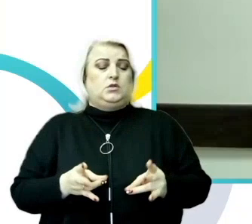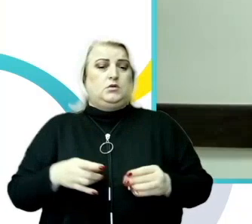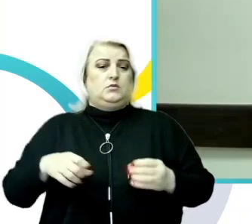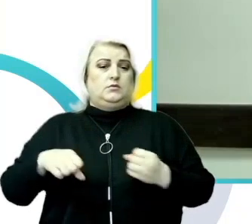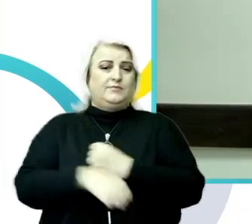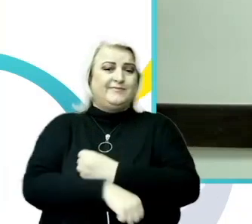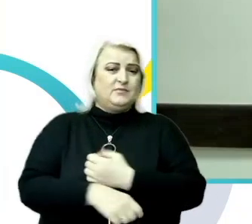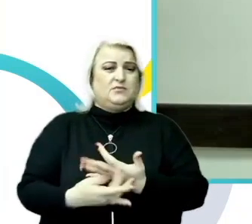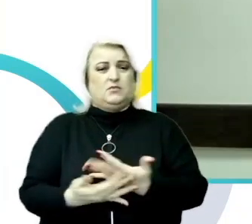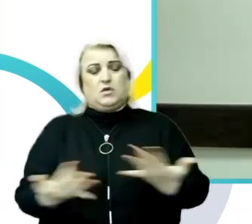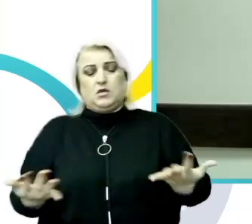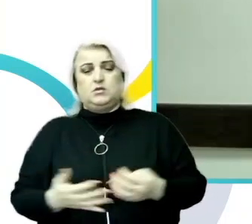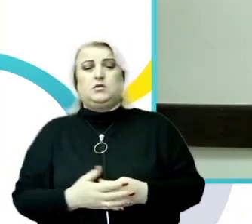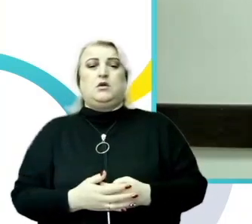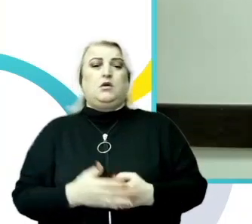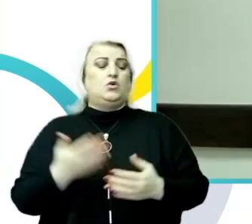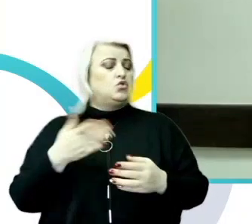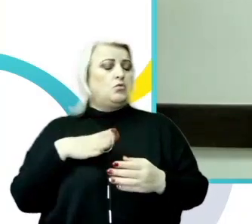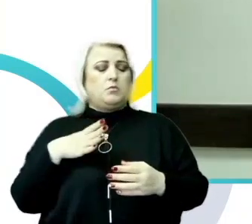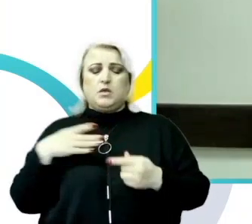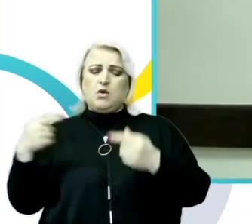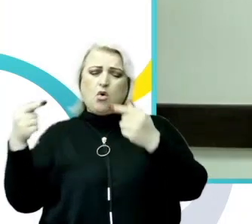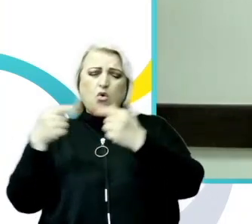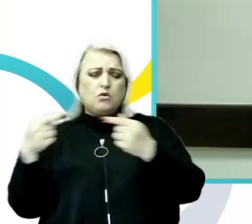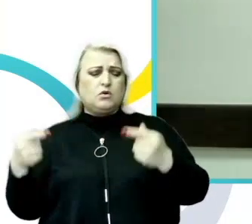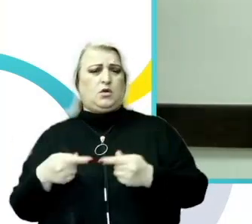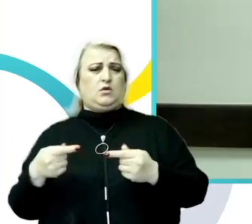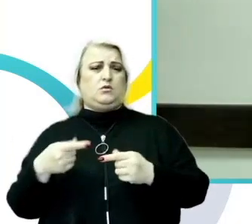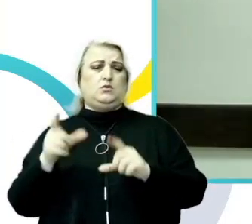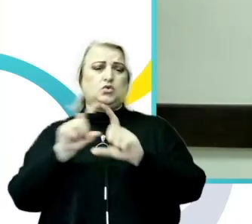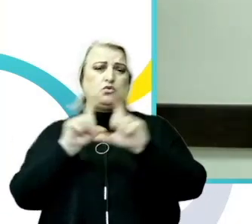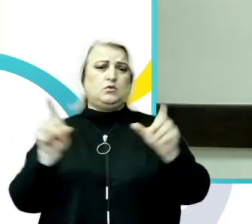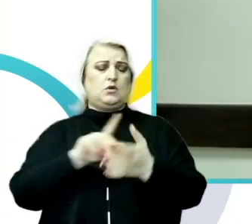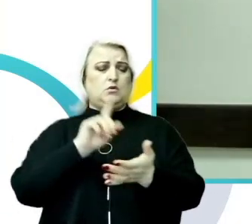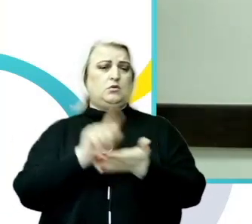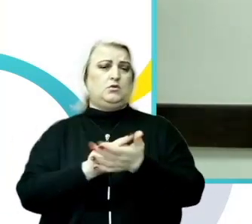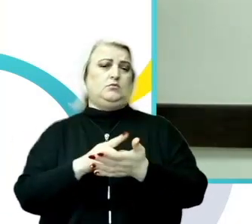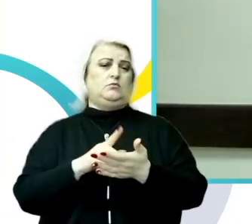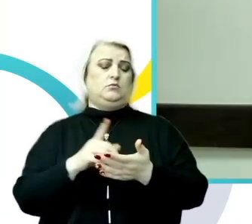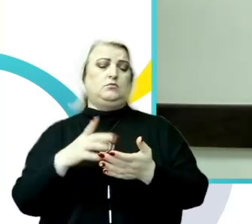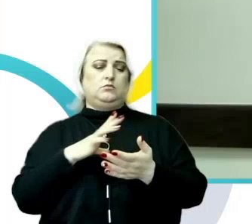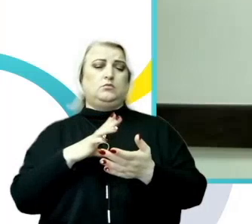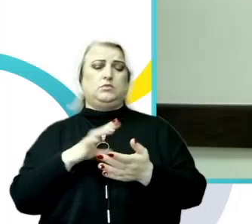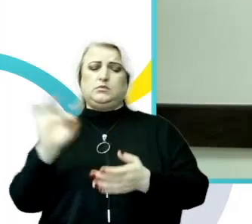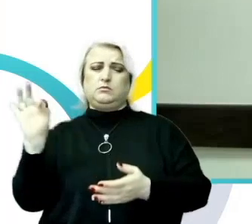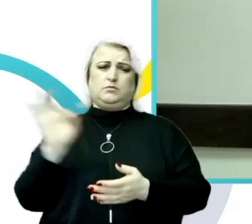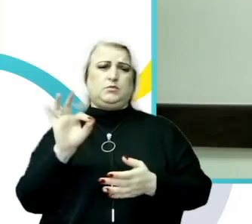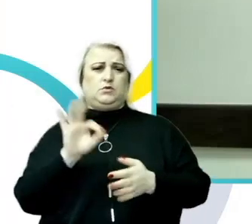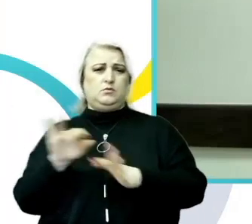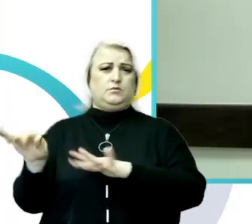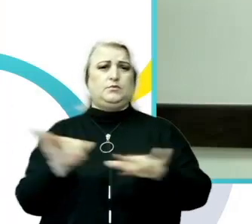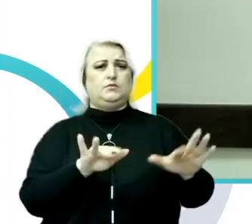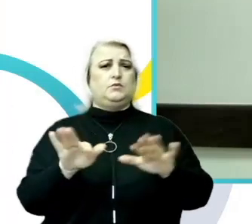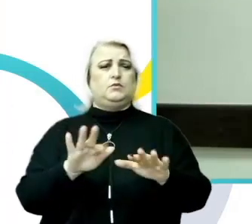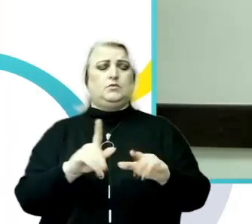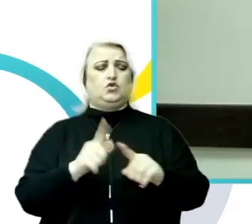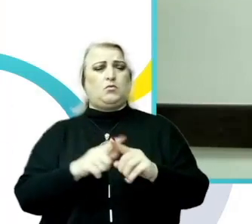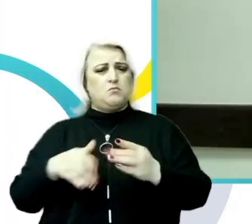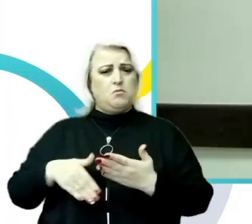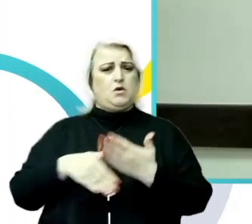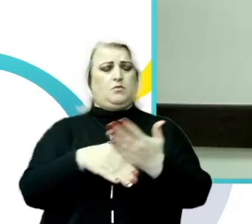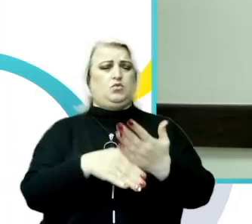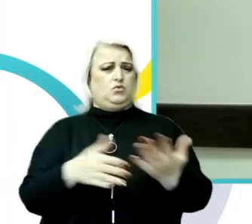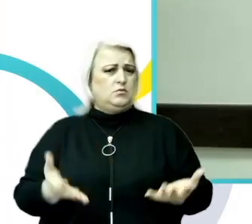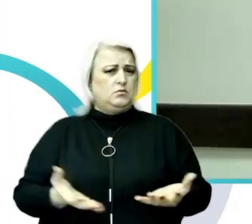neapărat să trăseze anumite intervenții, că instituțiile trebuie să trăseze anumite intervenții în cadrul atribuțiilor sau